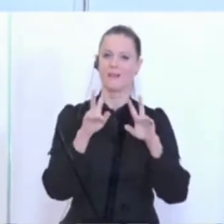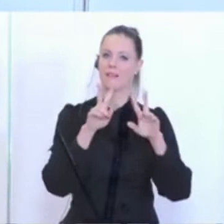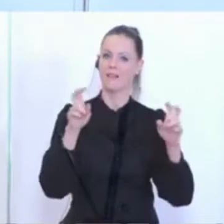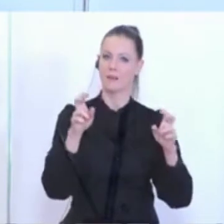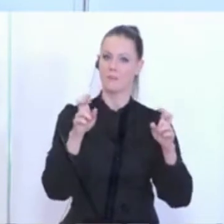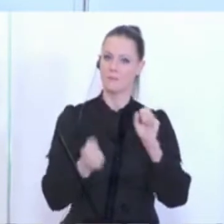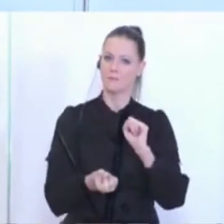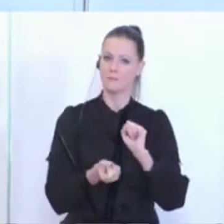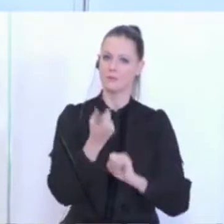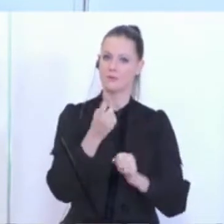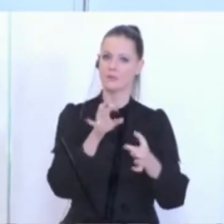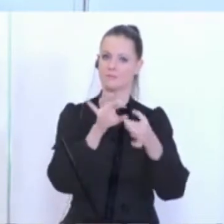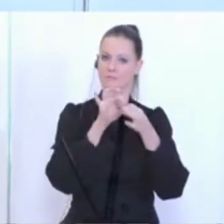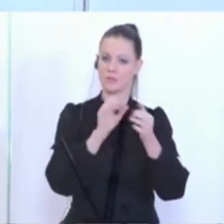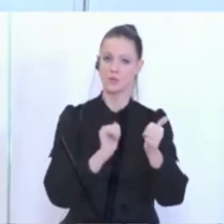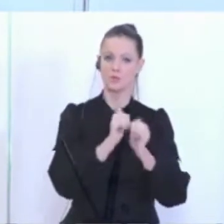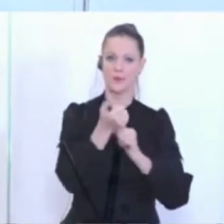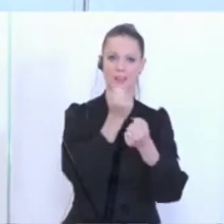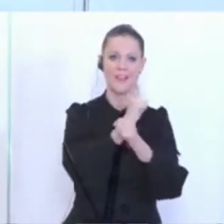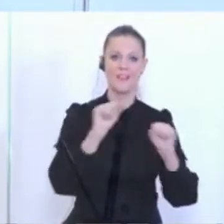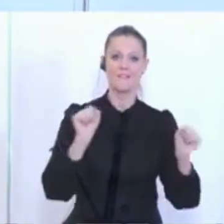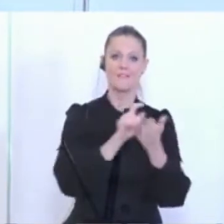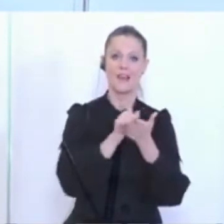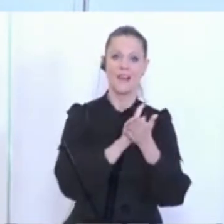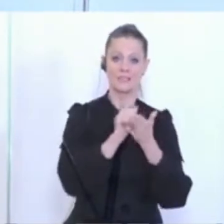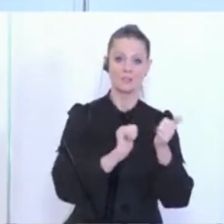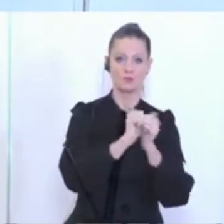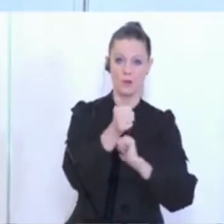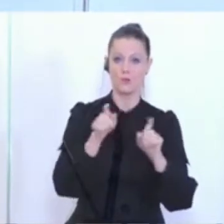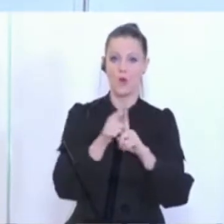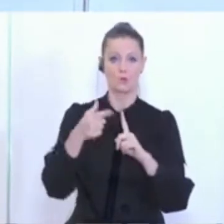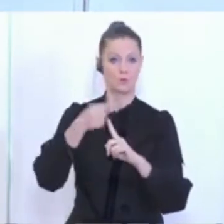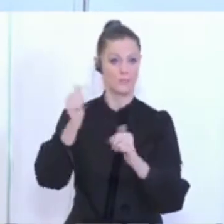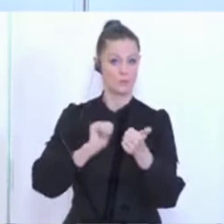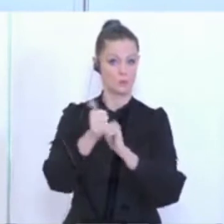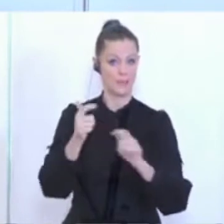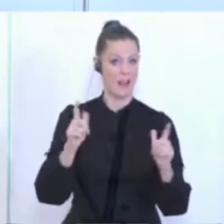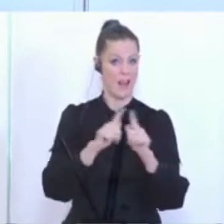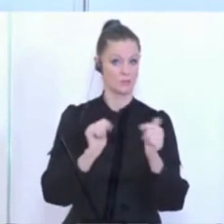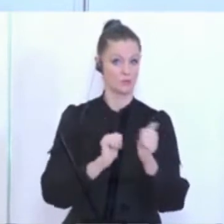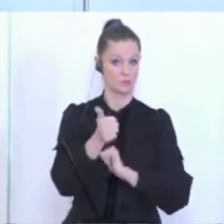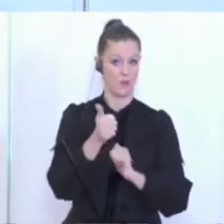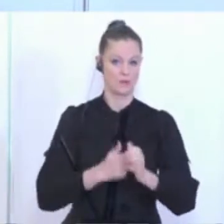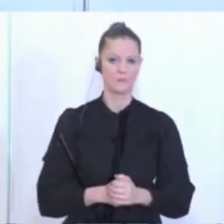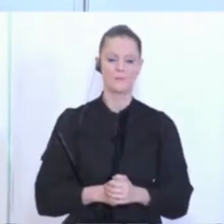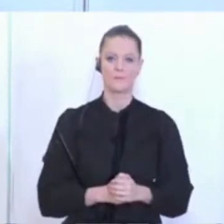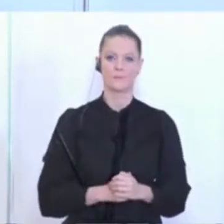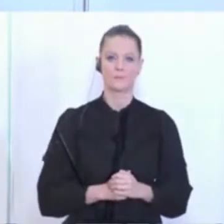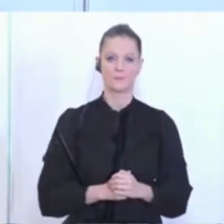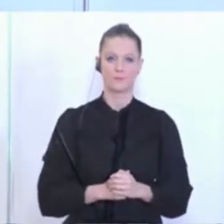um den Sport, um den Freizeitsport und um den Spitzensport und um den Leistungssport. Aber zunächst